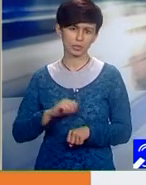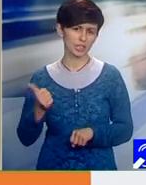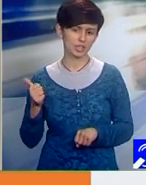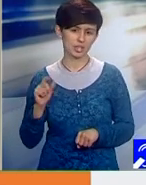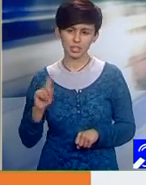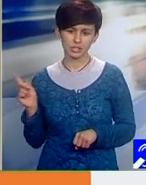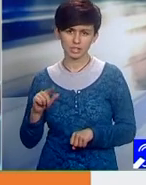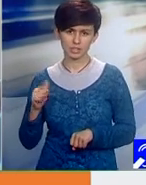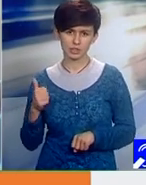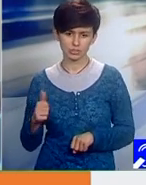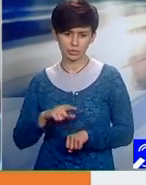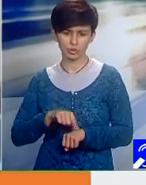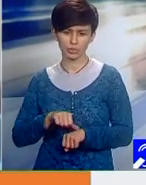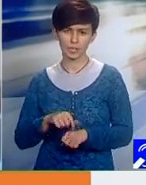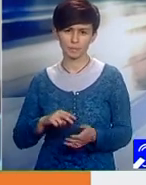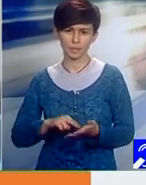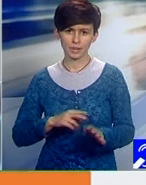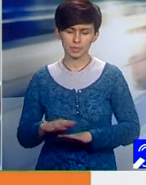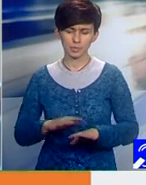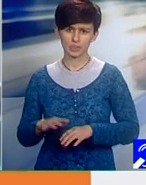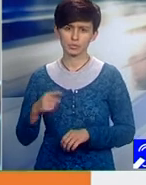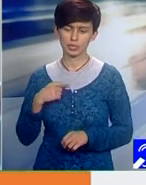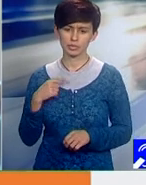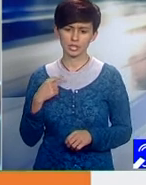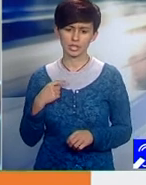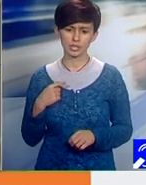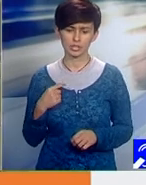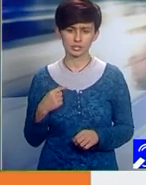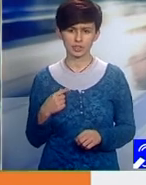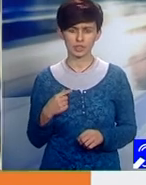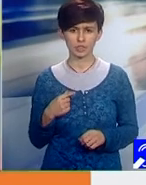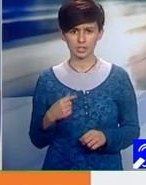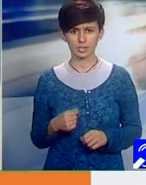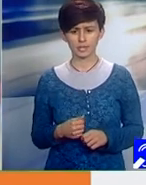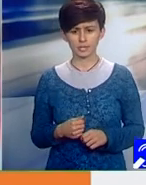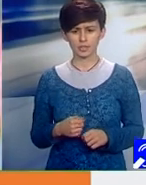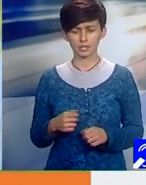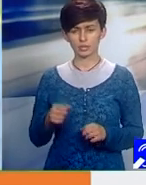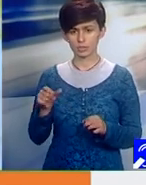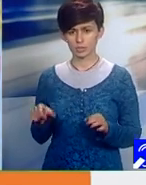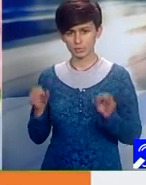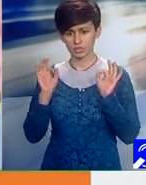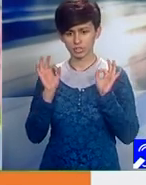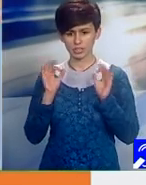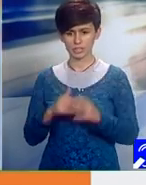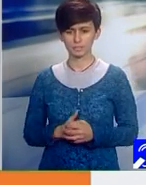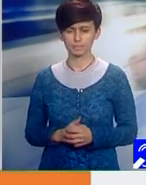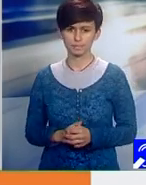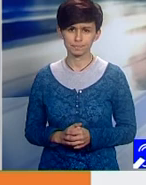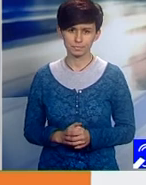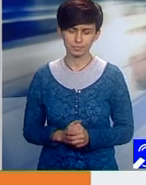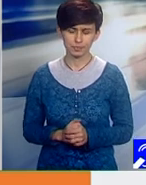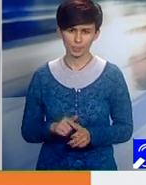oră și managementul, până la urmă, este nu numai o funcție, ci este de fapt o specialitate. Dumneavoastră sunteți